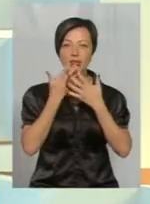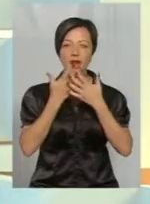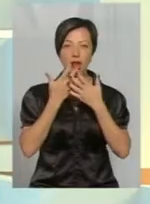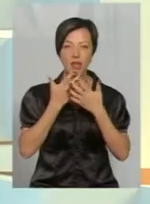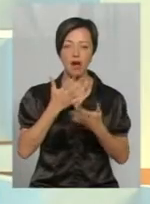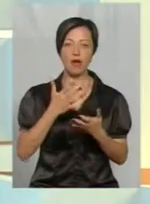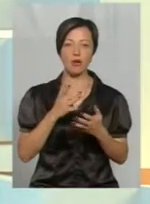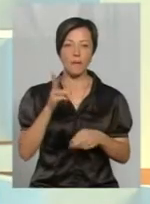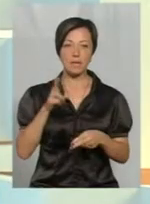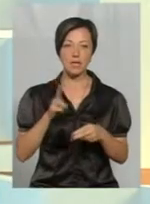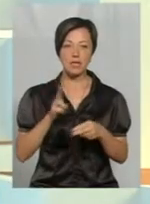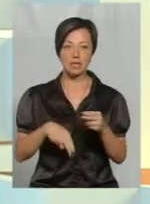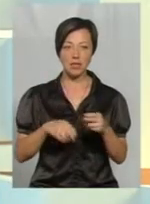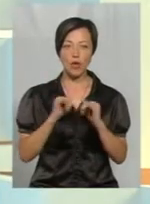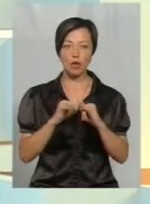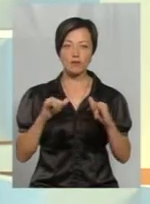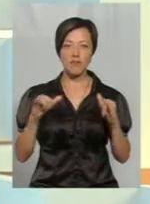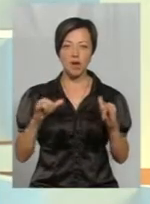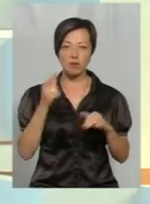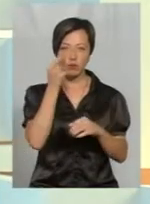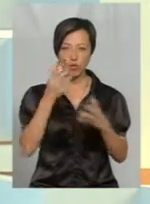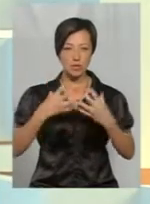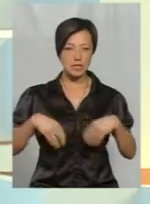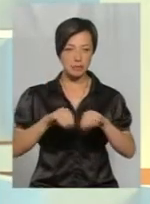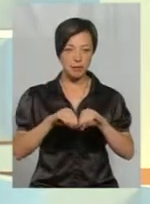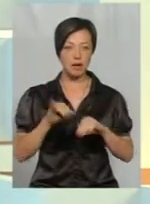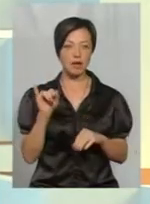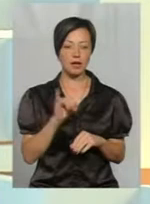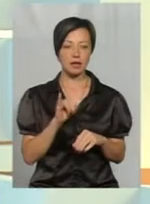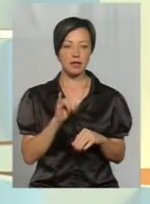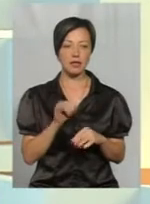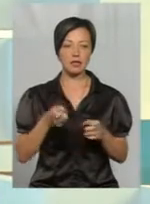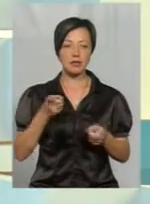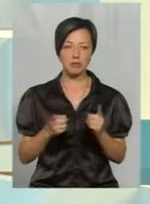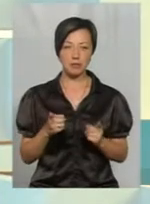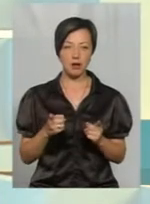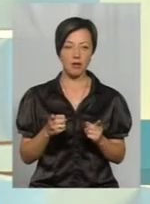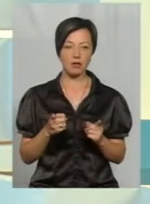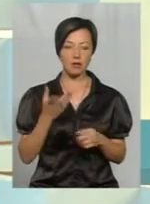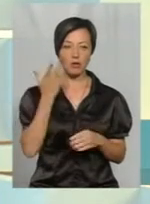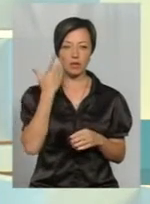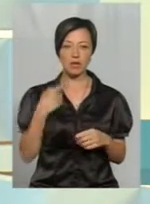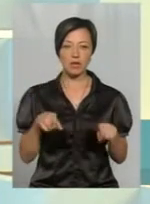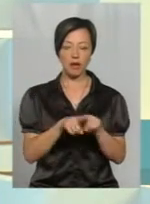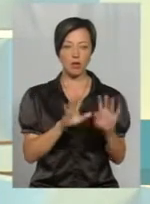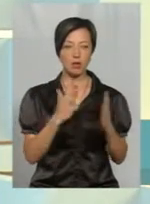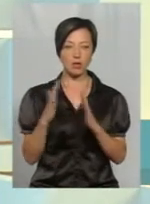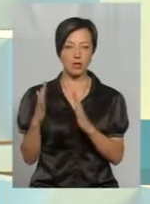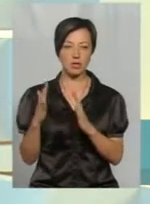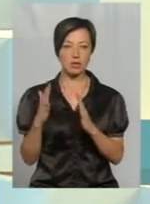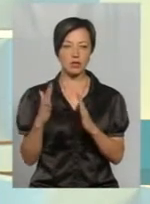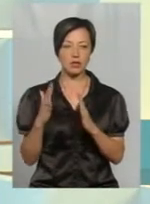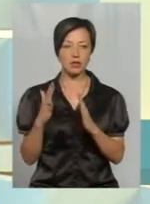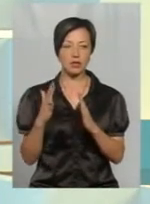розвиватись бджолосім'я. І, насправді, при таких от подіях, потравах